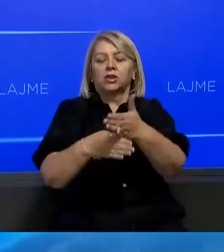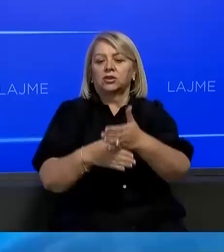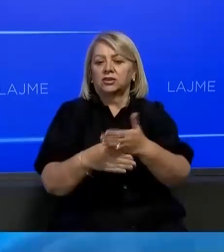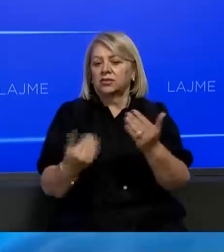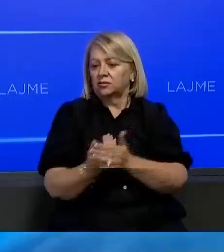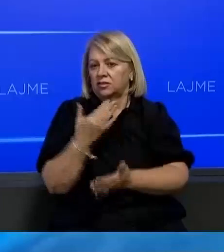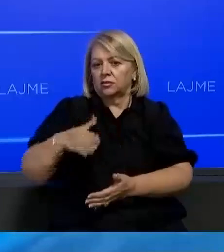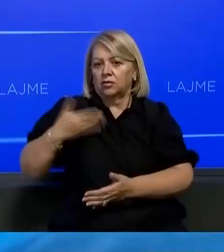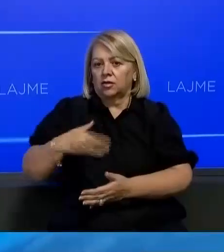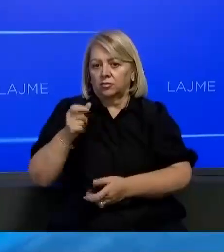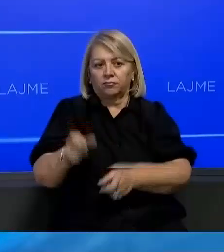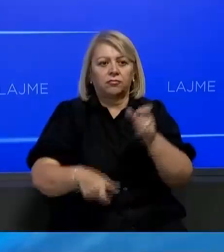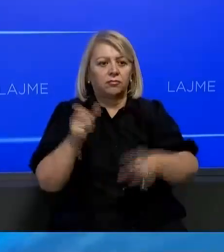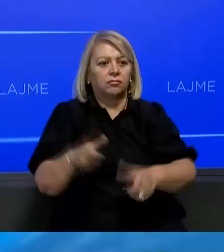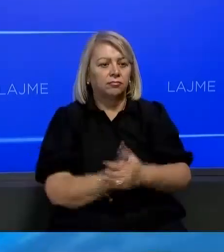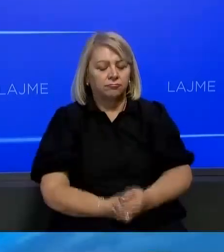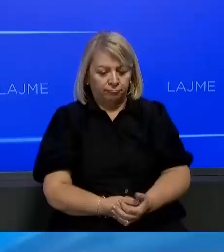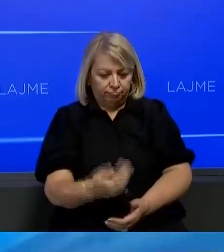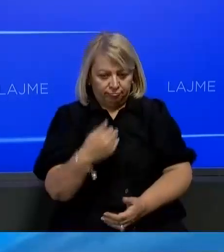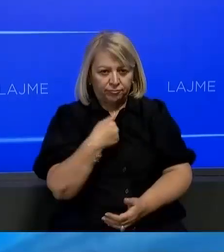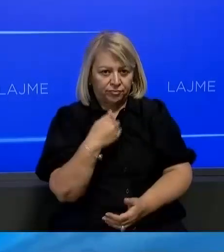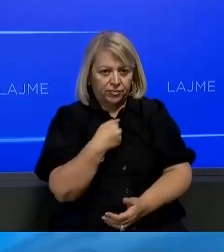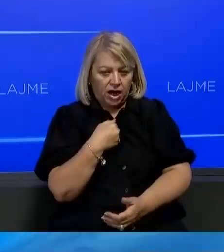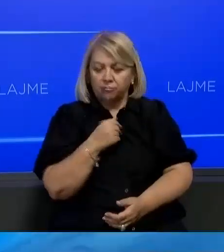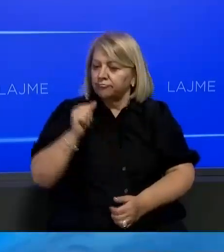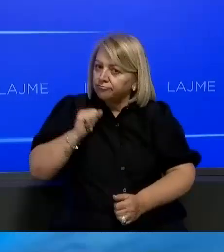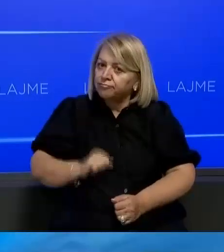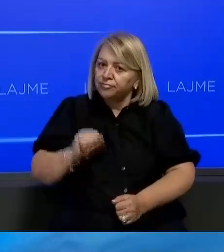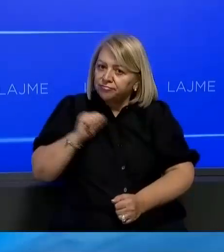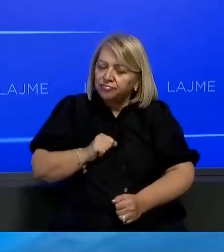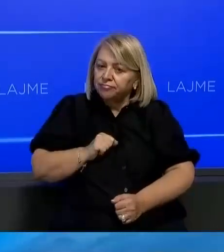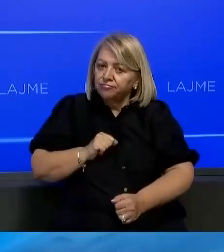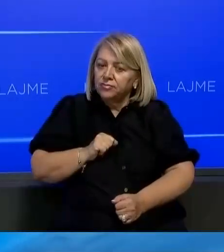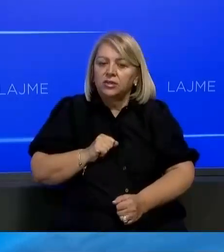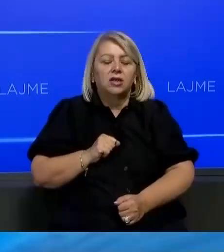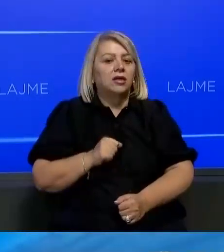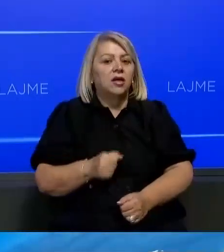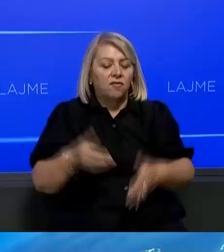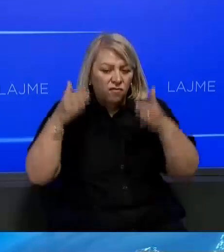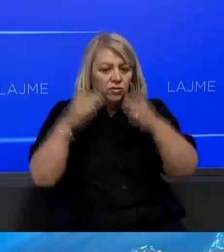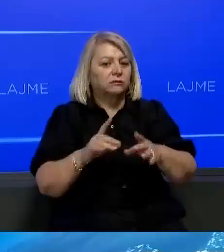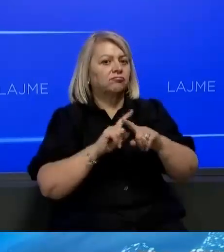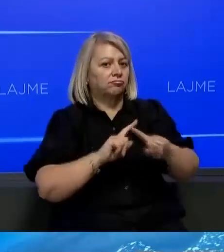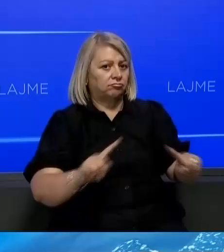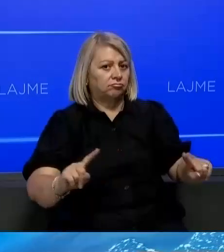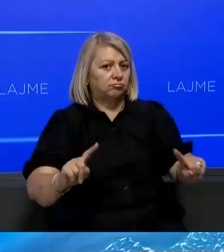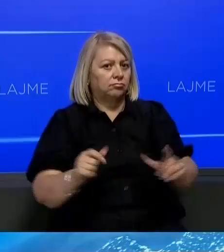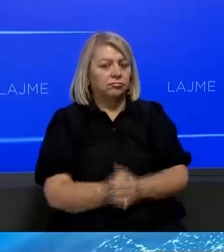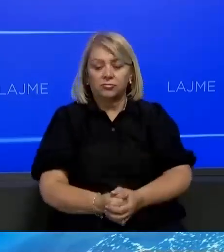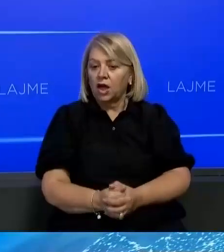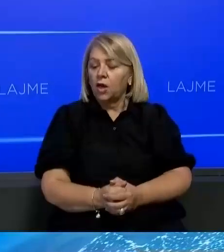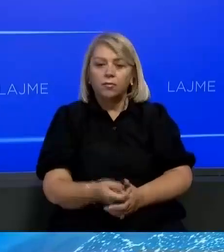rinje. është imajë që ne po mundohemi në qdo loj forme dhe se cilin fushën e vetë me